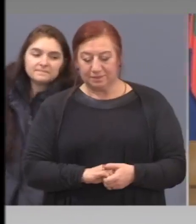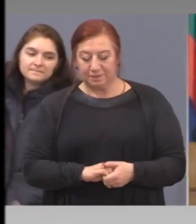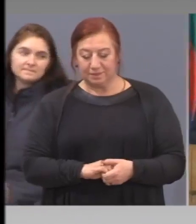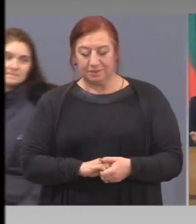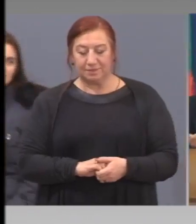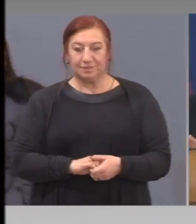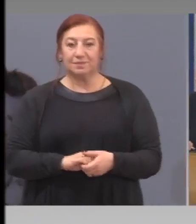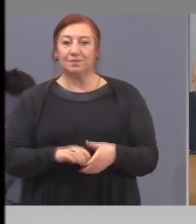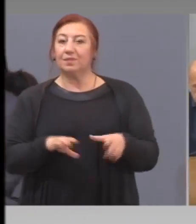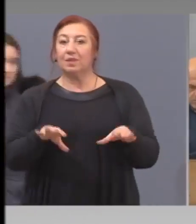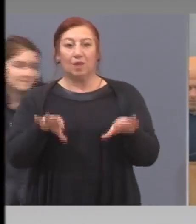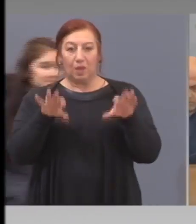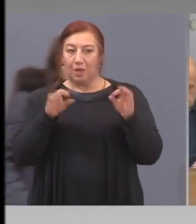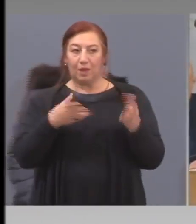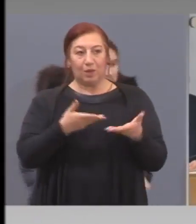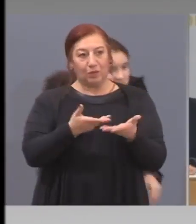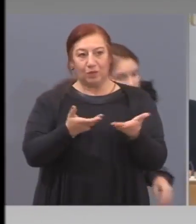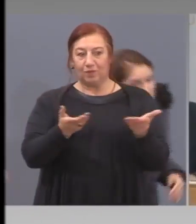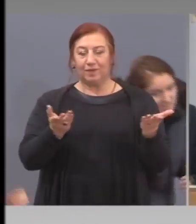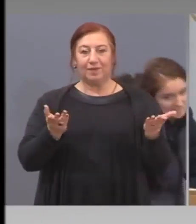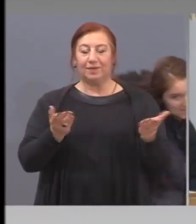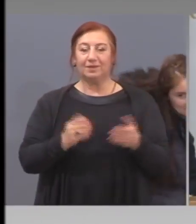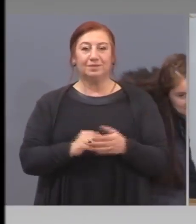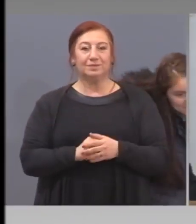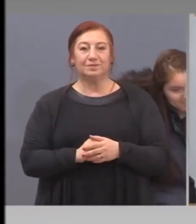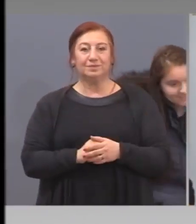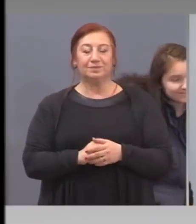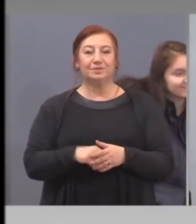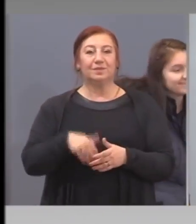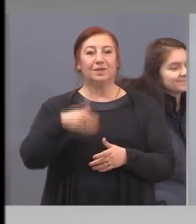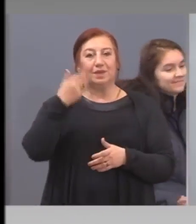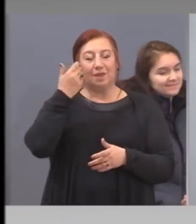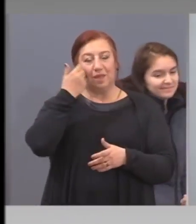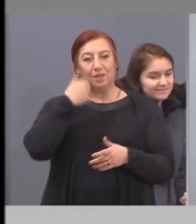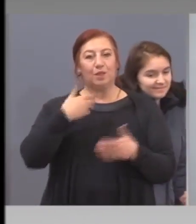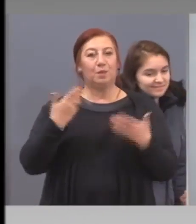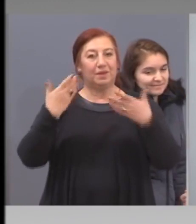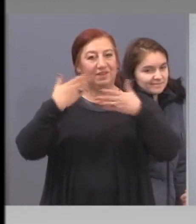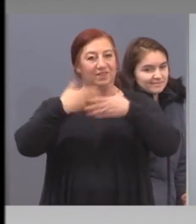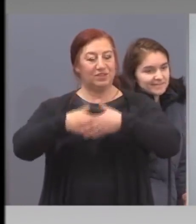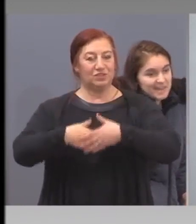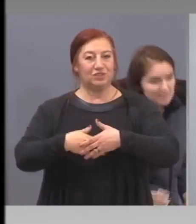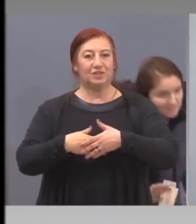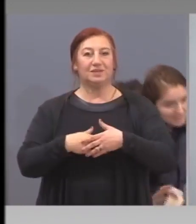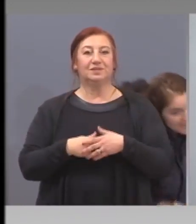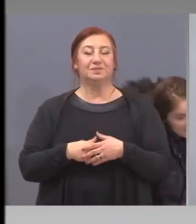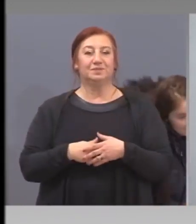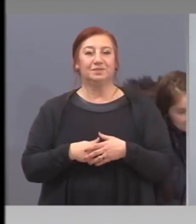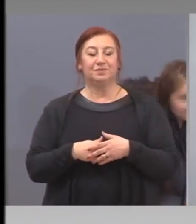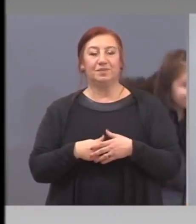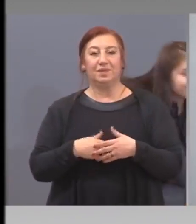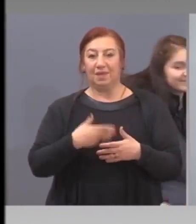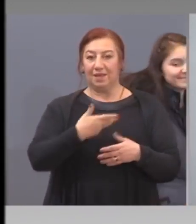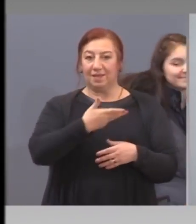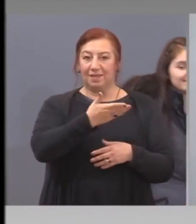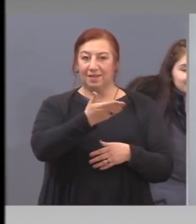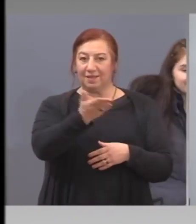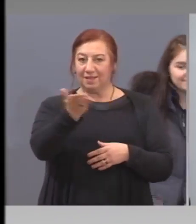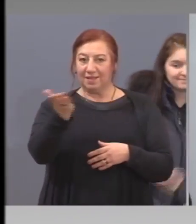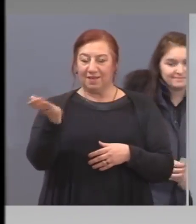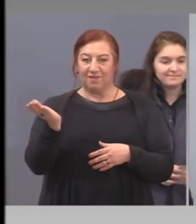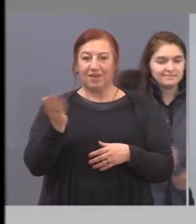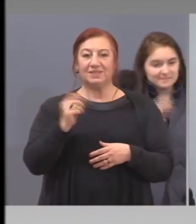Готови ли сте? Добър вечер на вас и на вашите